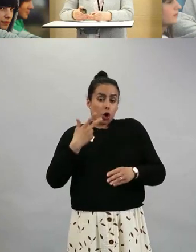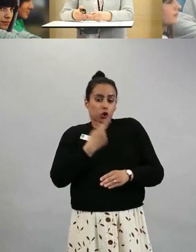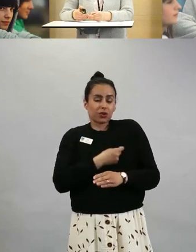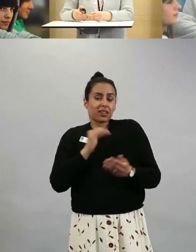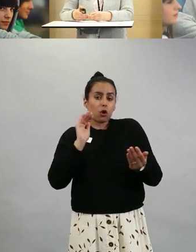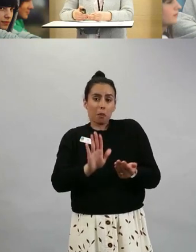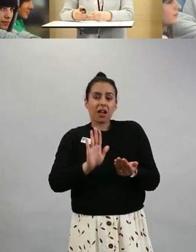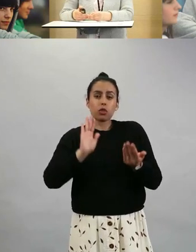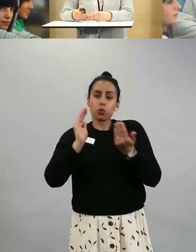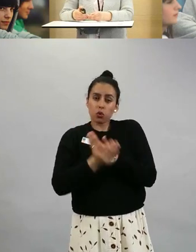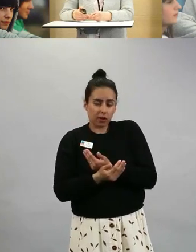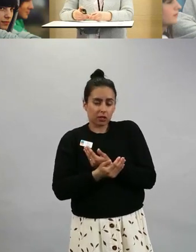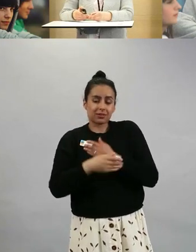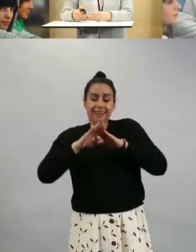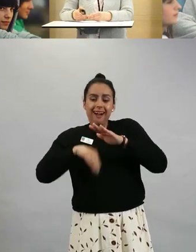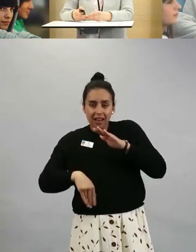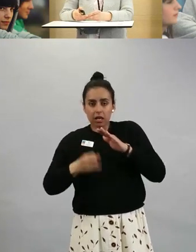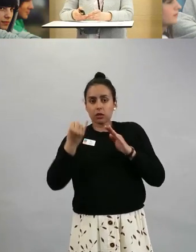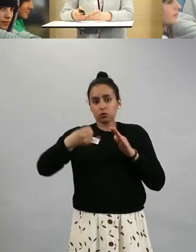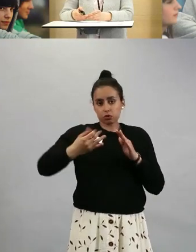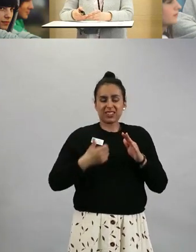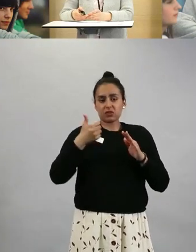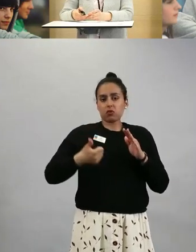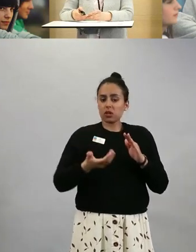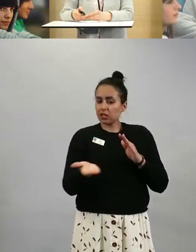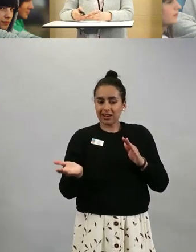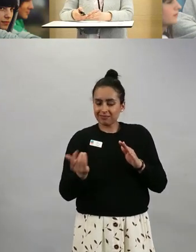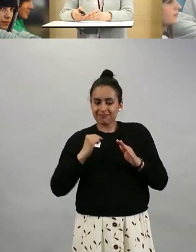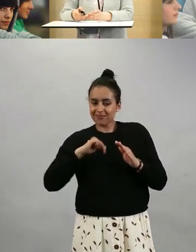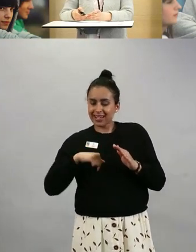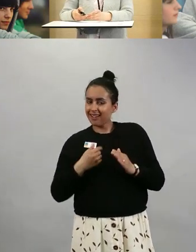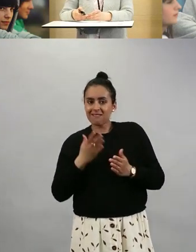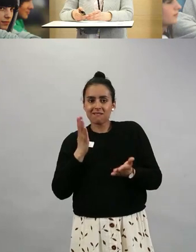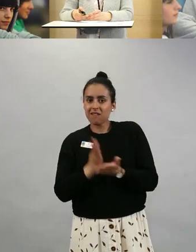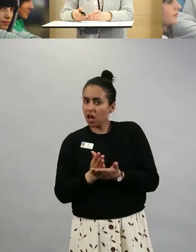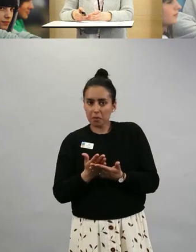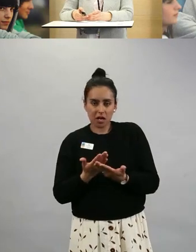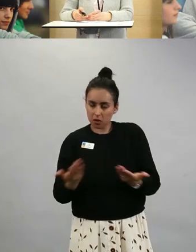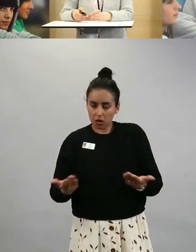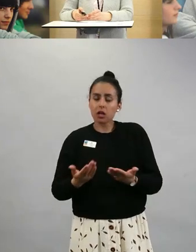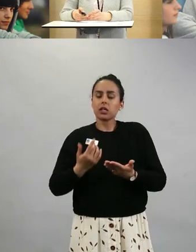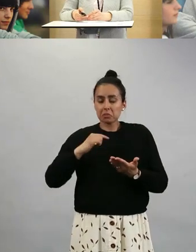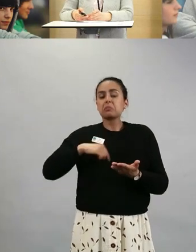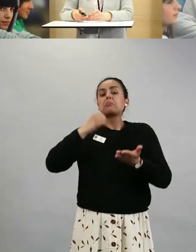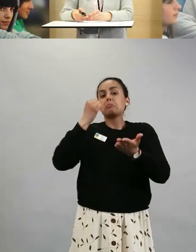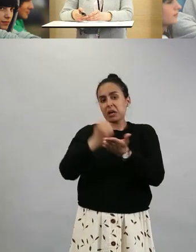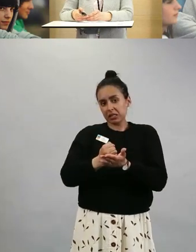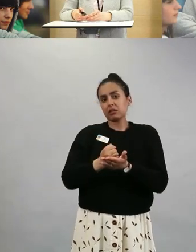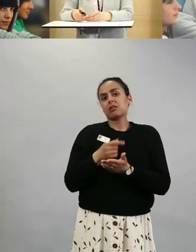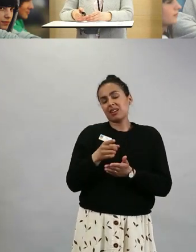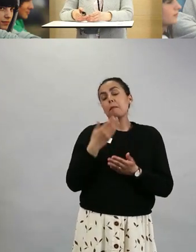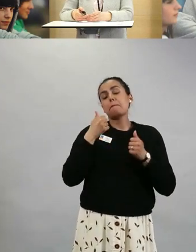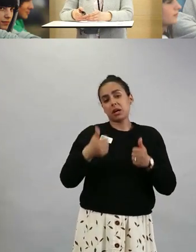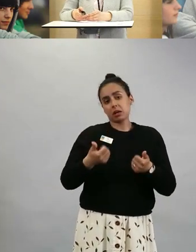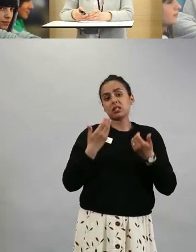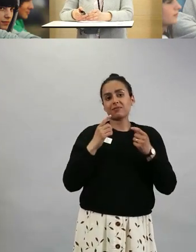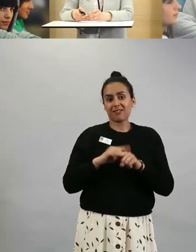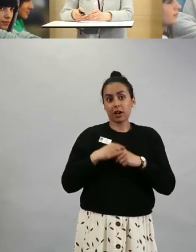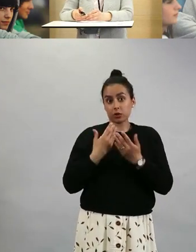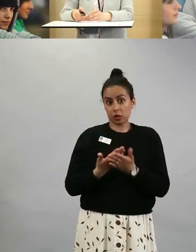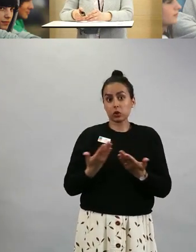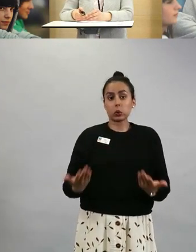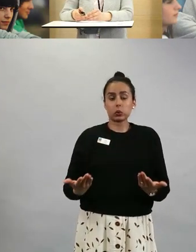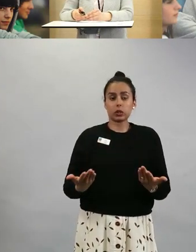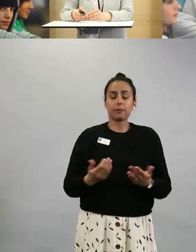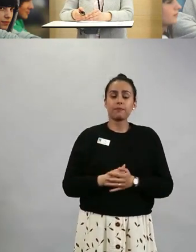turvallisuudesta alle 65-vuotiailla, niin me ollaan koettu, että tämä on kaikista paras vaihtoehto. Tällä hetkellä